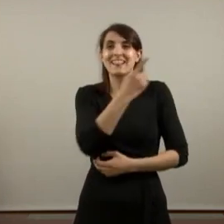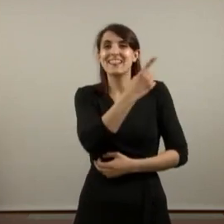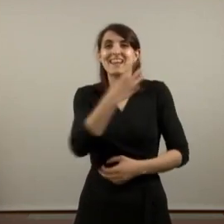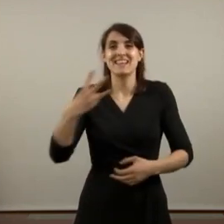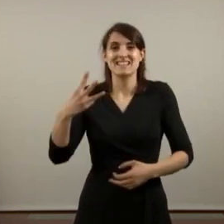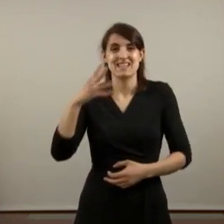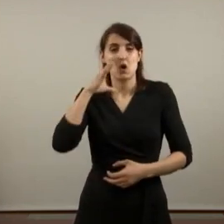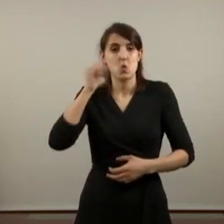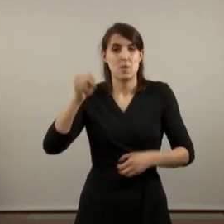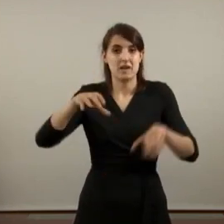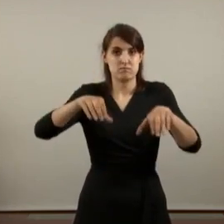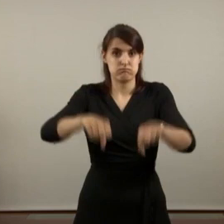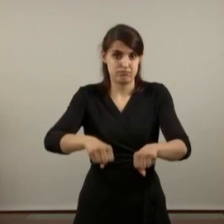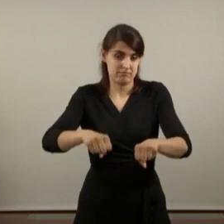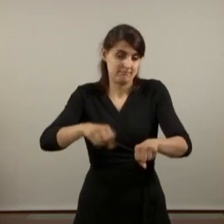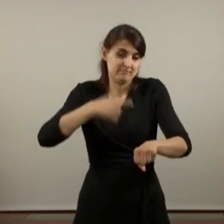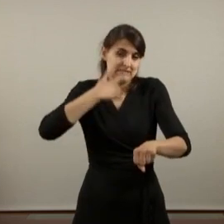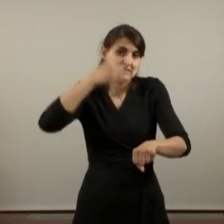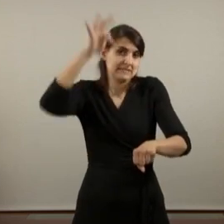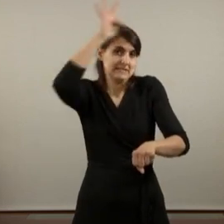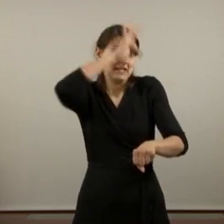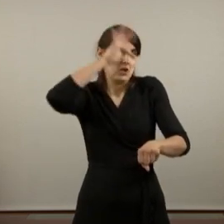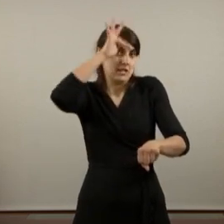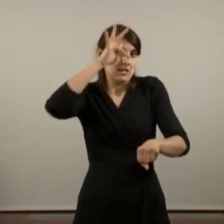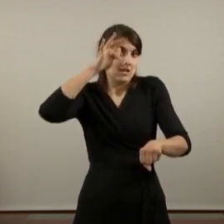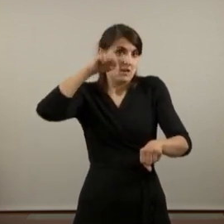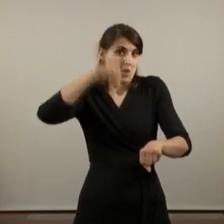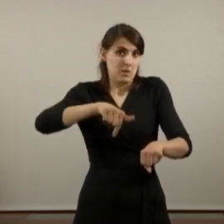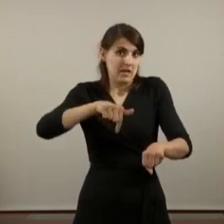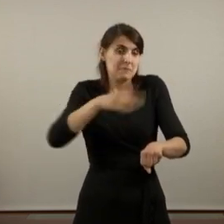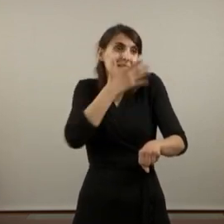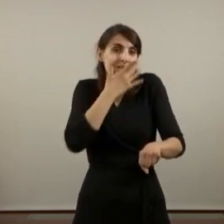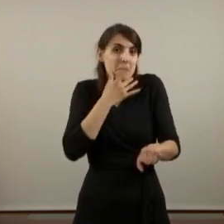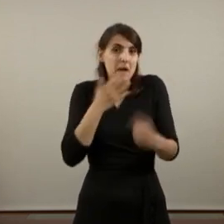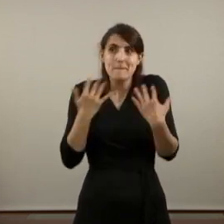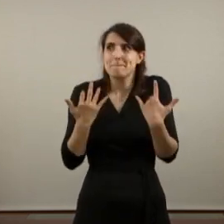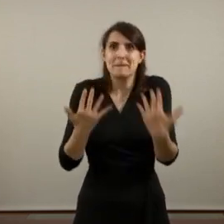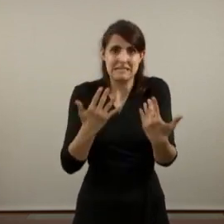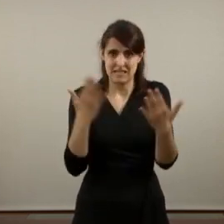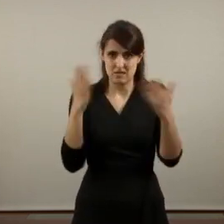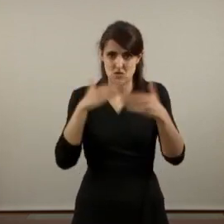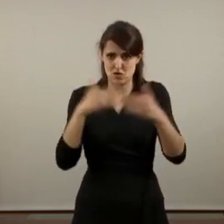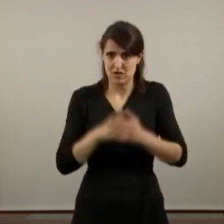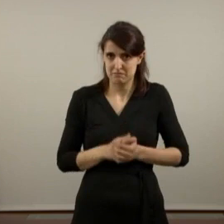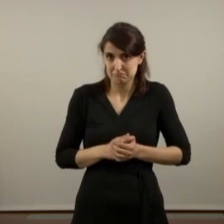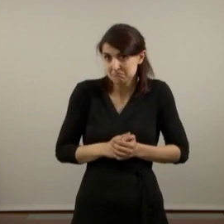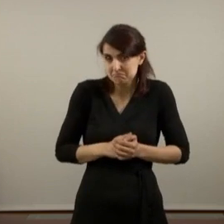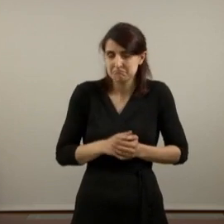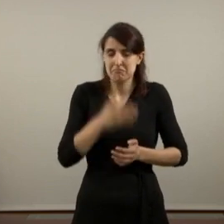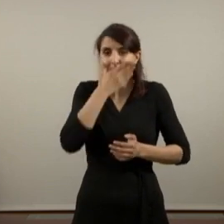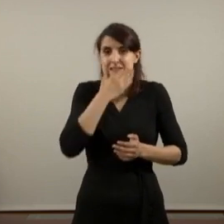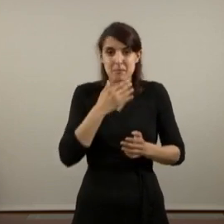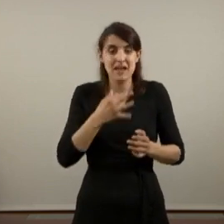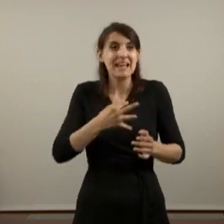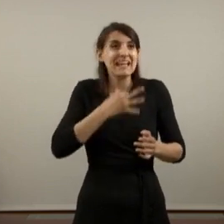perquè, amb les intervencions que hem sentit en aquest faristol, no sembla que hi hagi gaire pressa per encetar-la. No sembla que hi hagi pressa per fer front a la